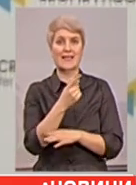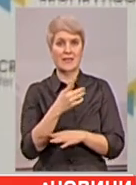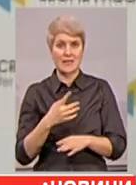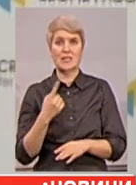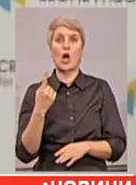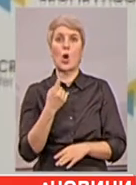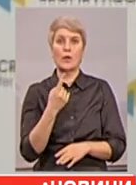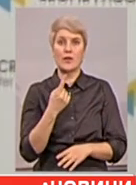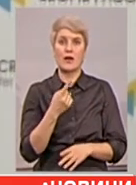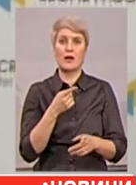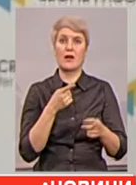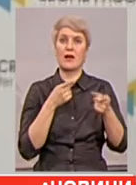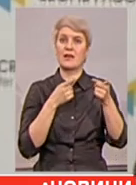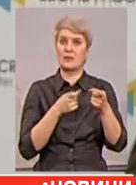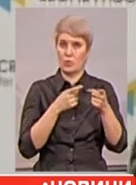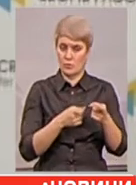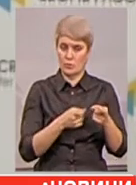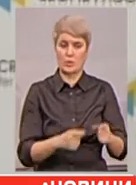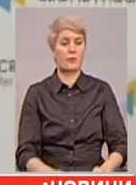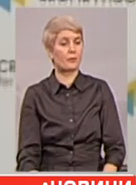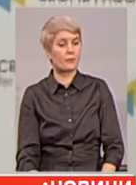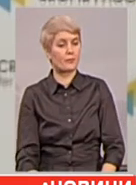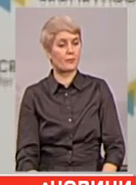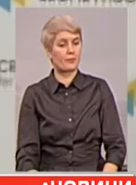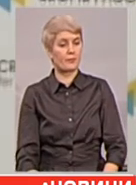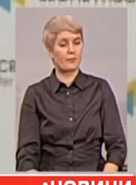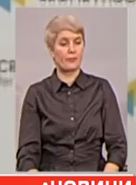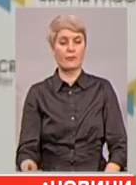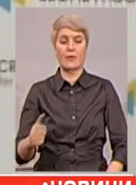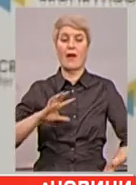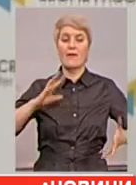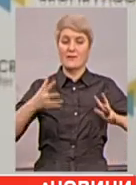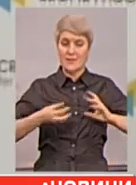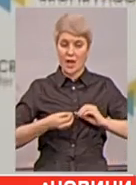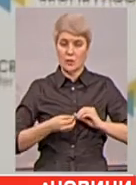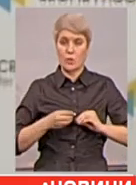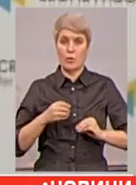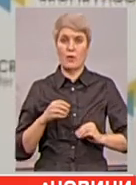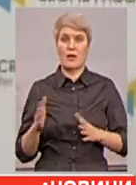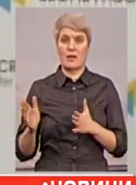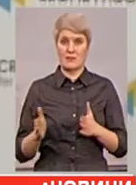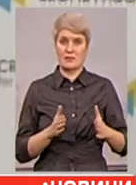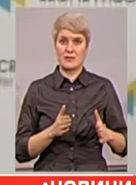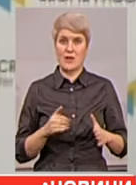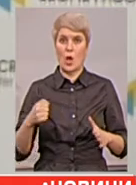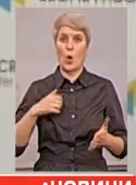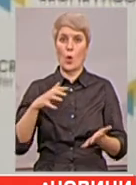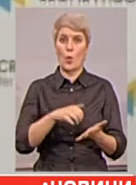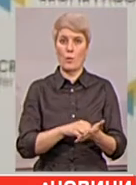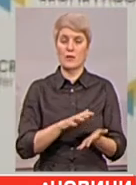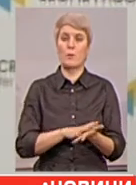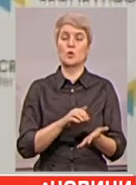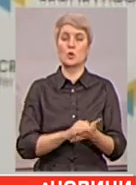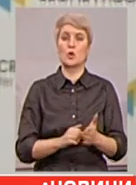провокація із застосуванням легкого озброєння. Внаслідок агресивних дій окупантів пошкоджено будинок